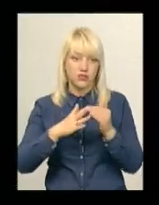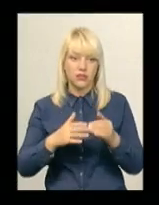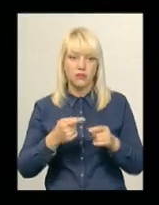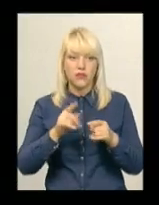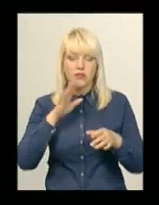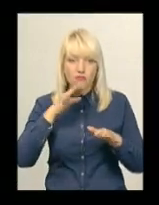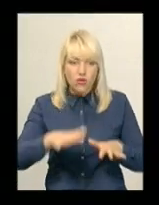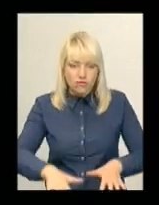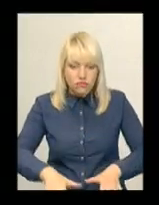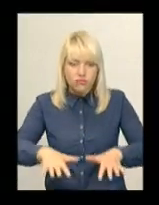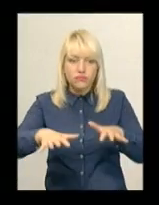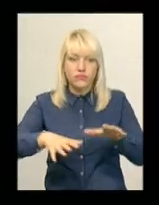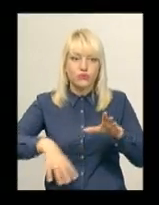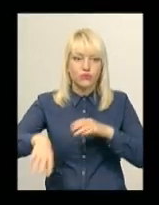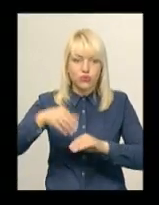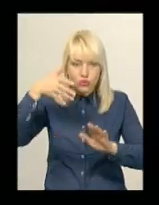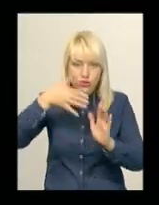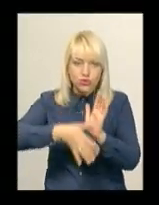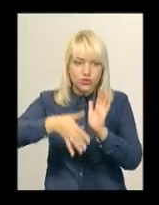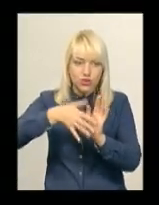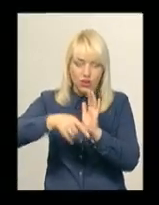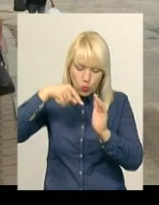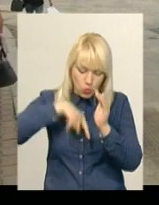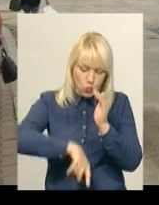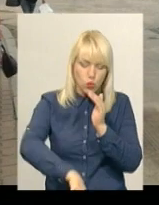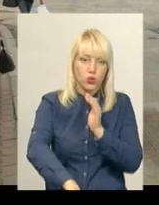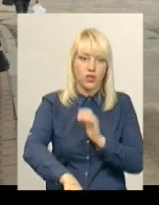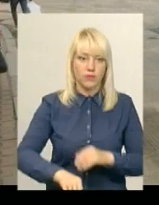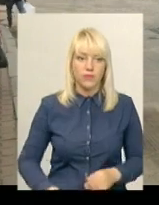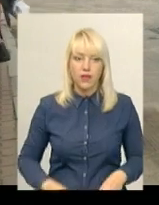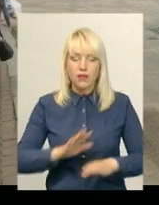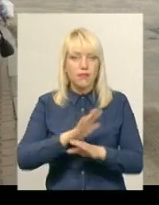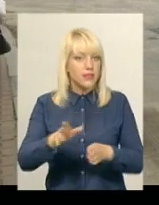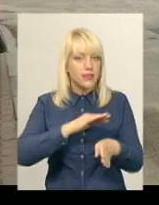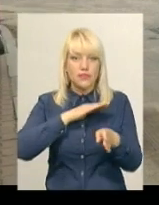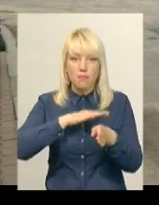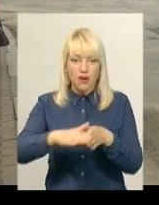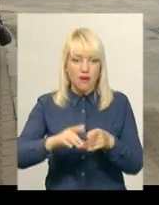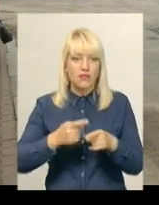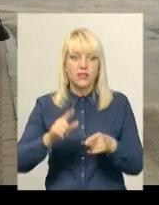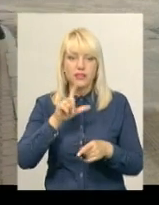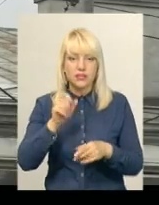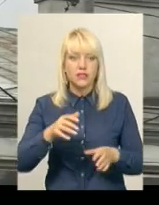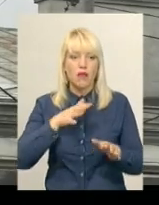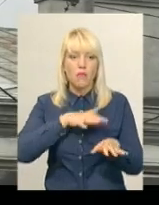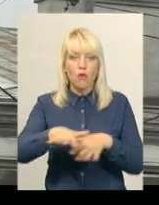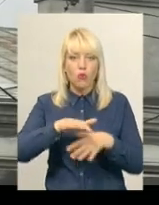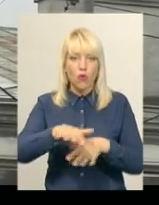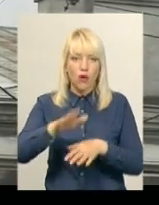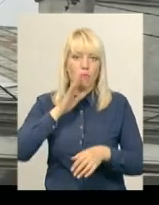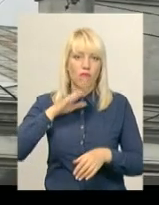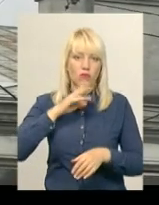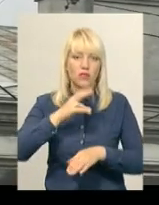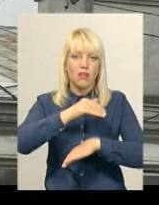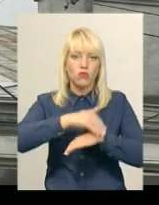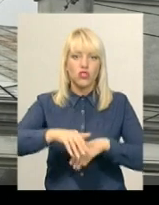зверху це ж відплощиться, все ж цікається сюди, в нас, виходить, внизу. Не справилися з потоком води і колектори на вулиці Шевченка, поблизу